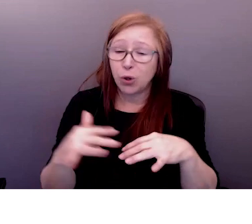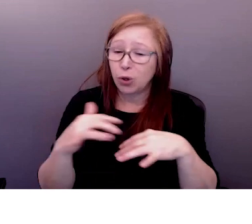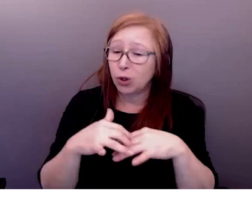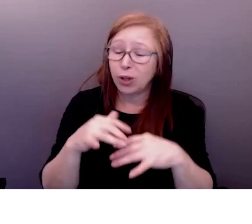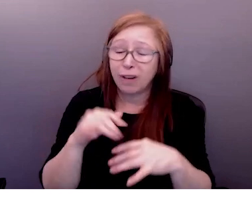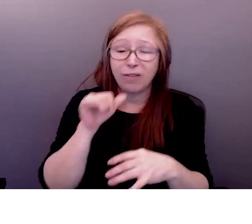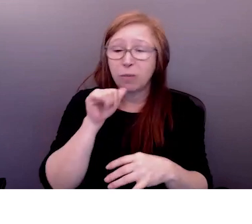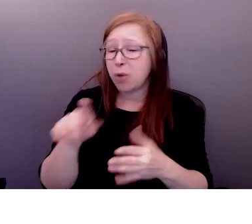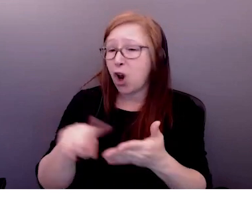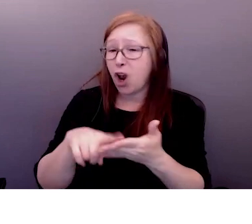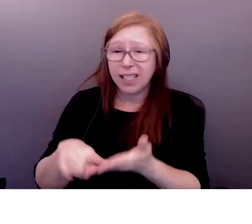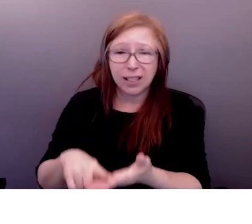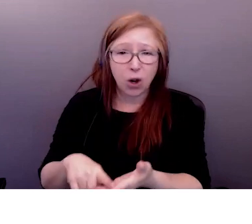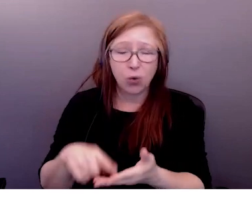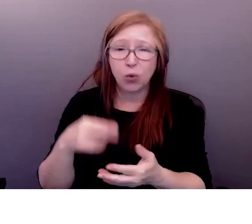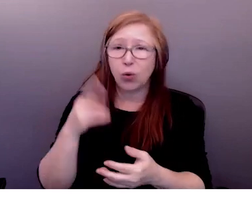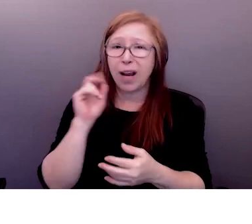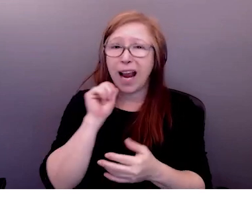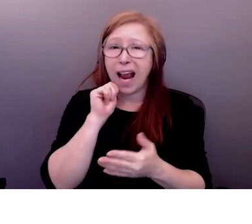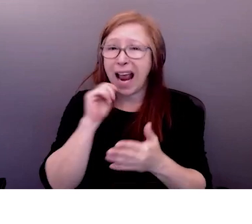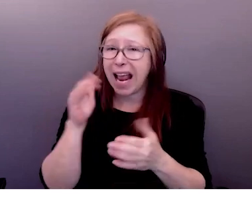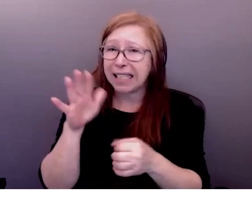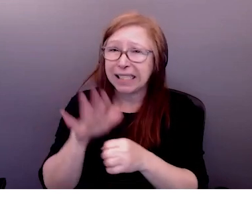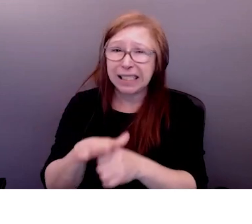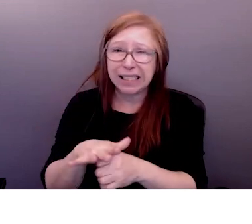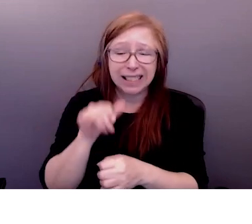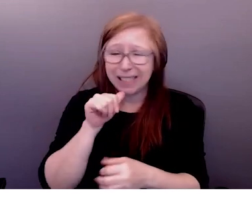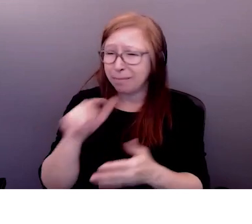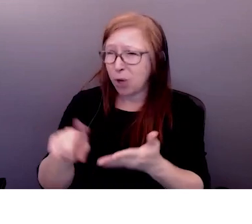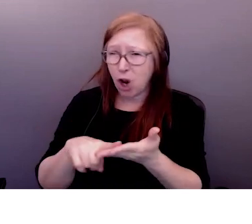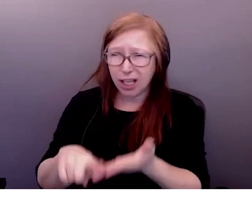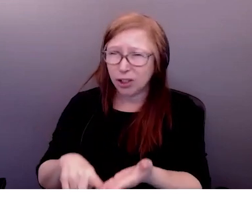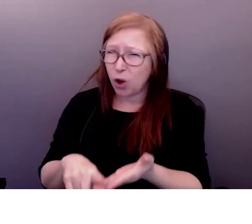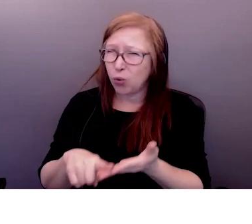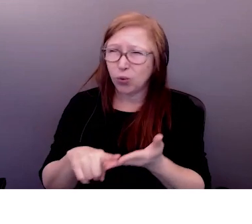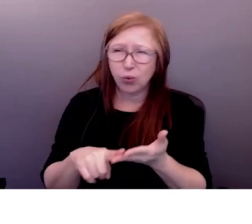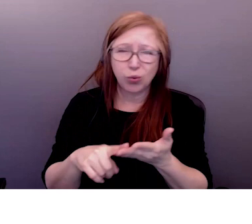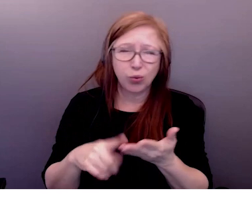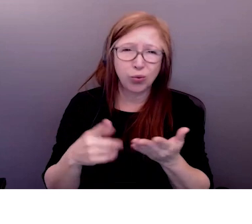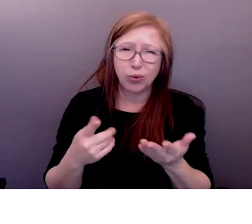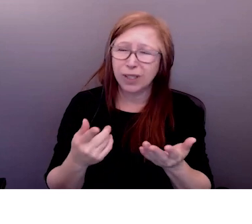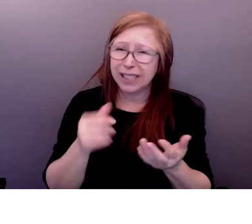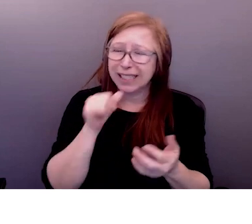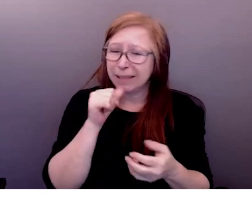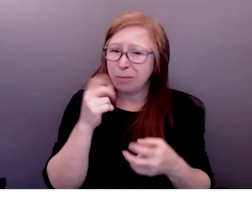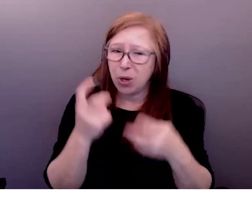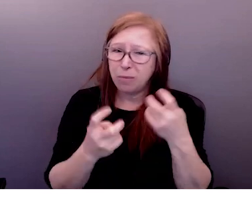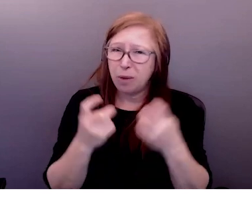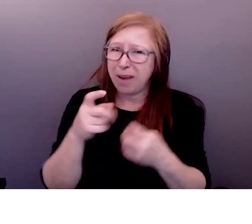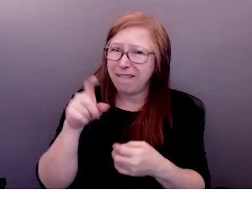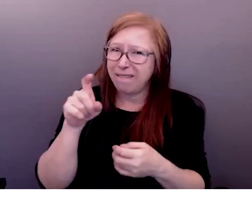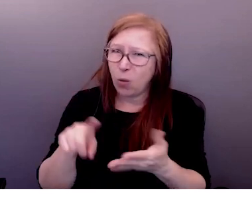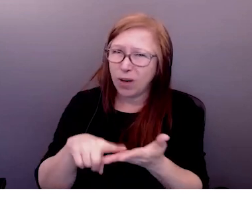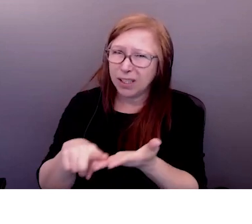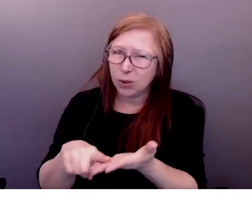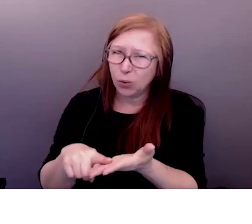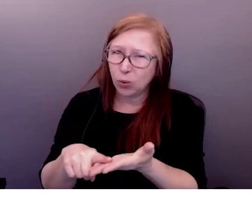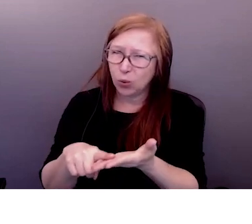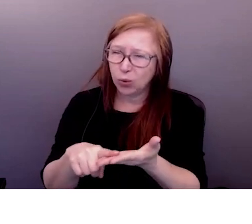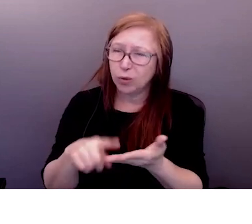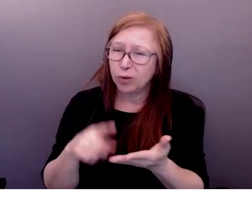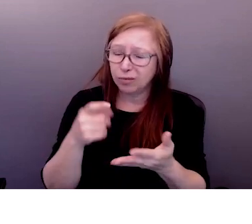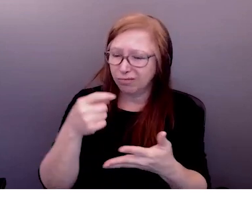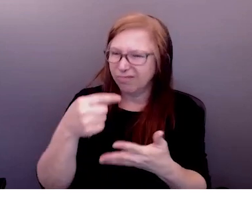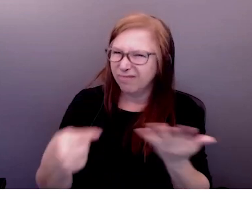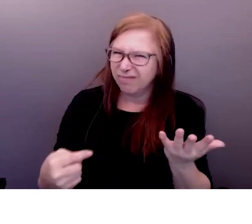défaut c'est quelque chose il n'y a rien à voir là cela va au-delà d'avoir cet langage qui existe